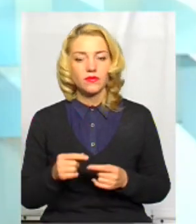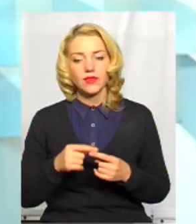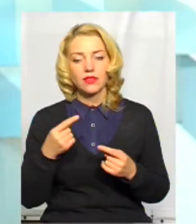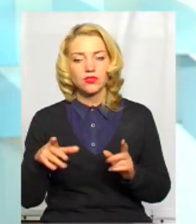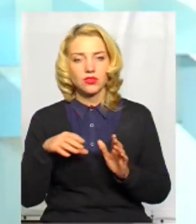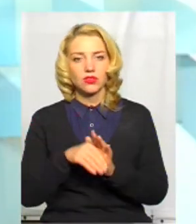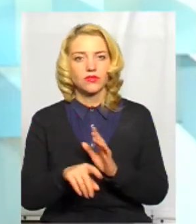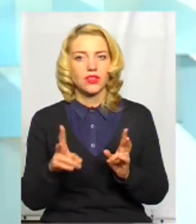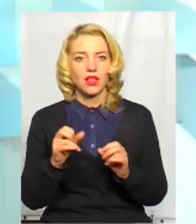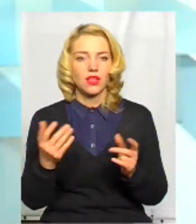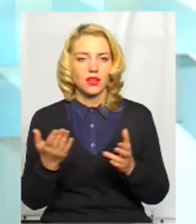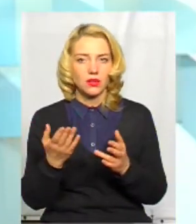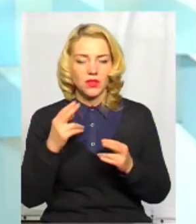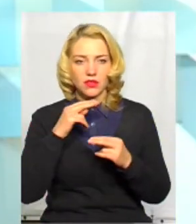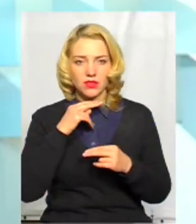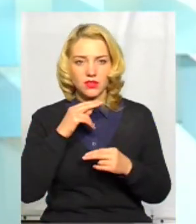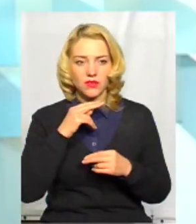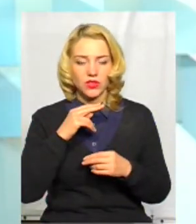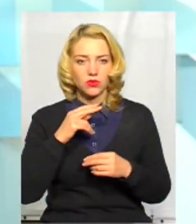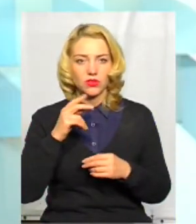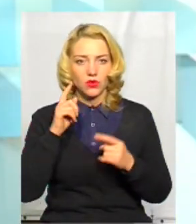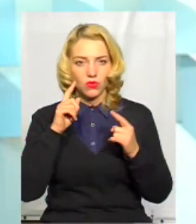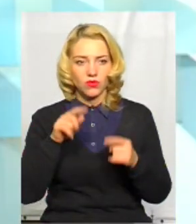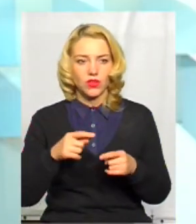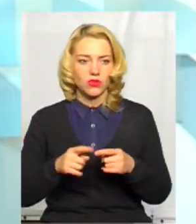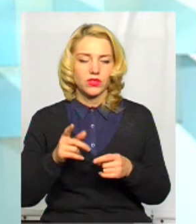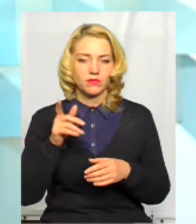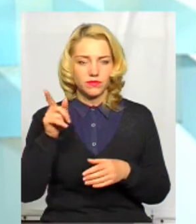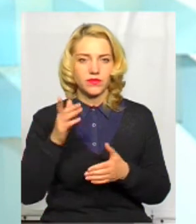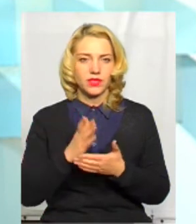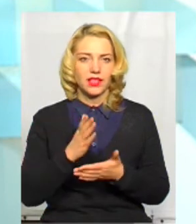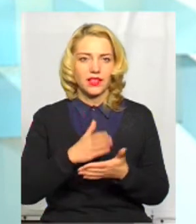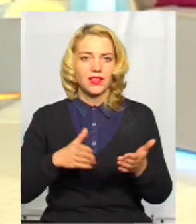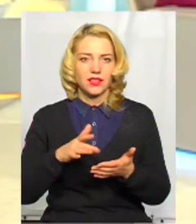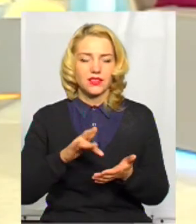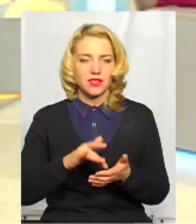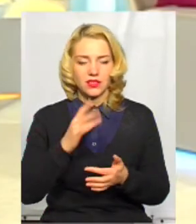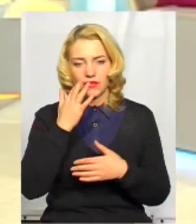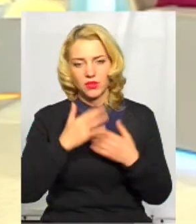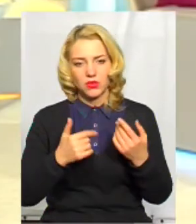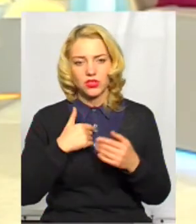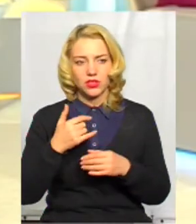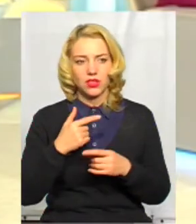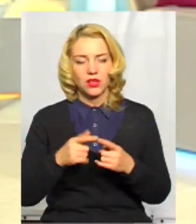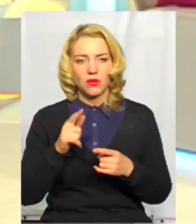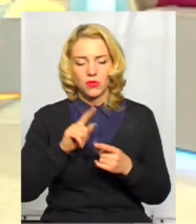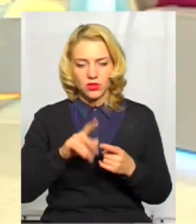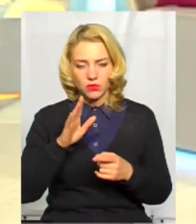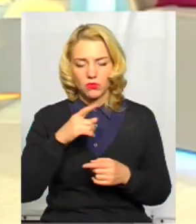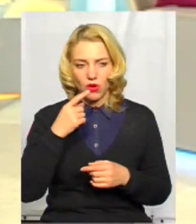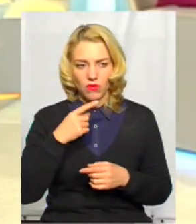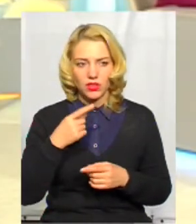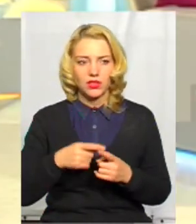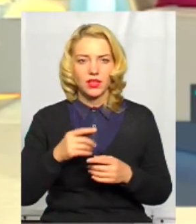складові, на які, звичайно, треба звернути увагу. У нас зараз йде процес децентралізації. Вибачте, будь ласка, ми ще про це поговоримо. Ви, будь ласка, пріоритети просто